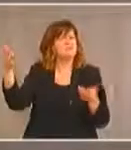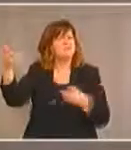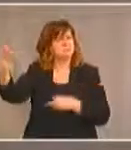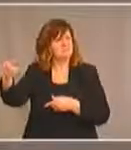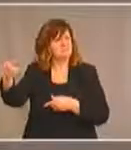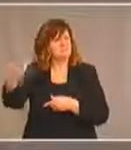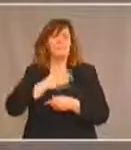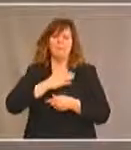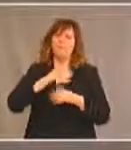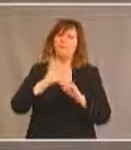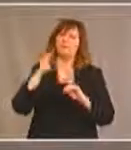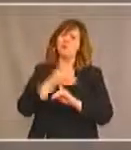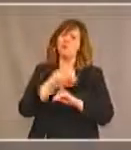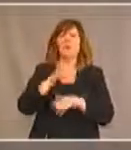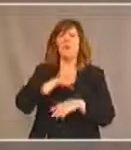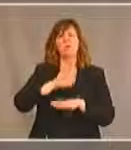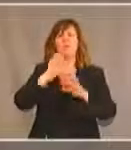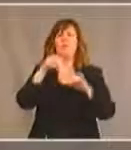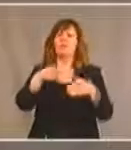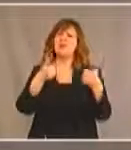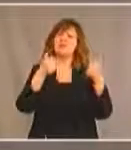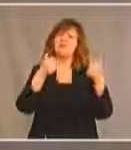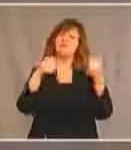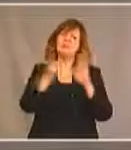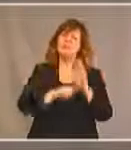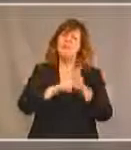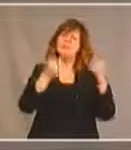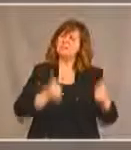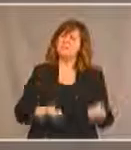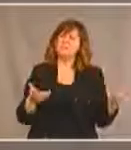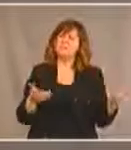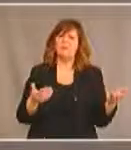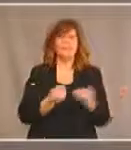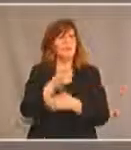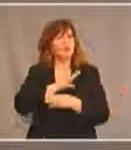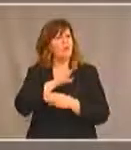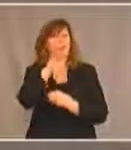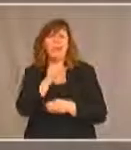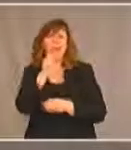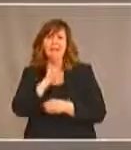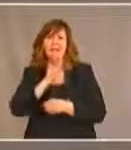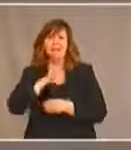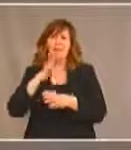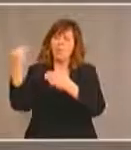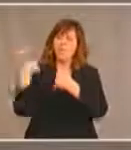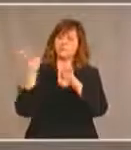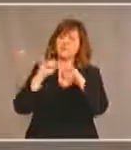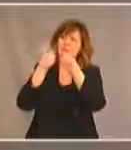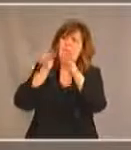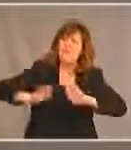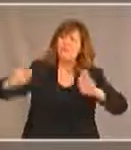sur notre culture. et les aînés ont un rôle social important à jouer pour nos jeunes.